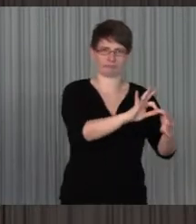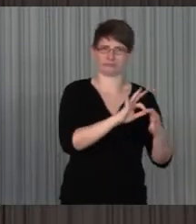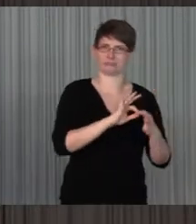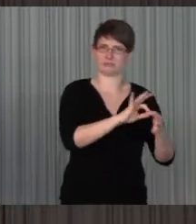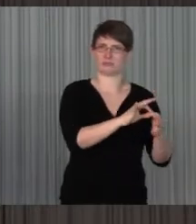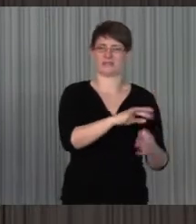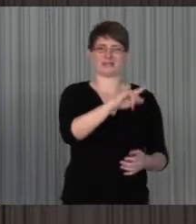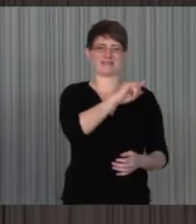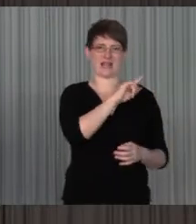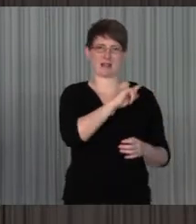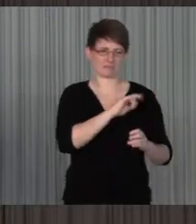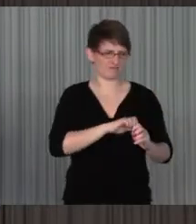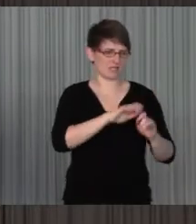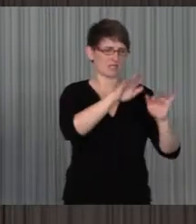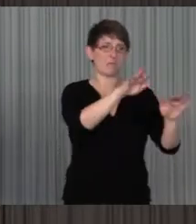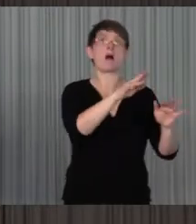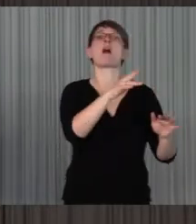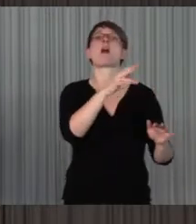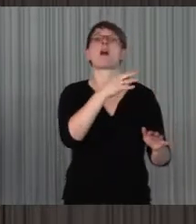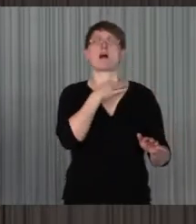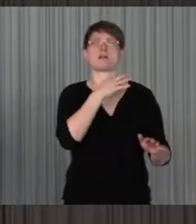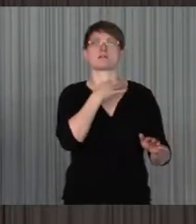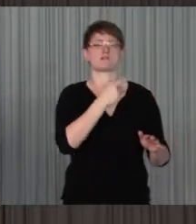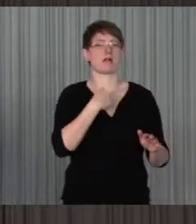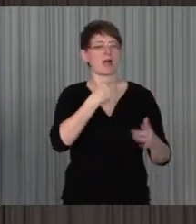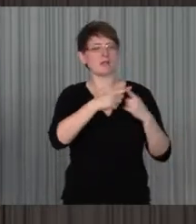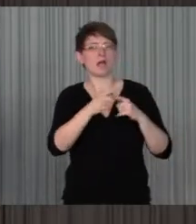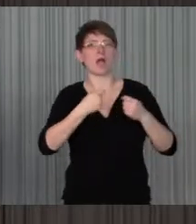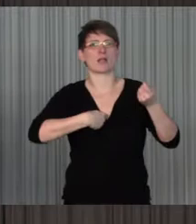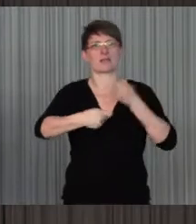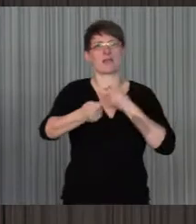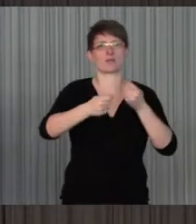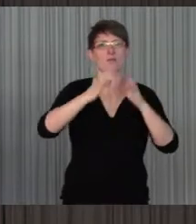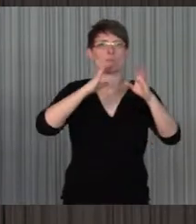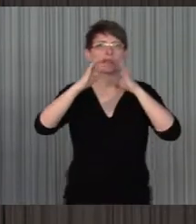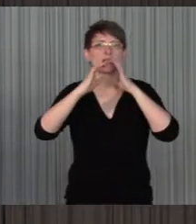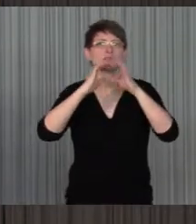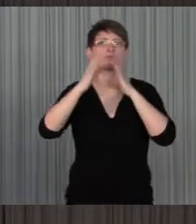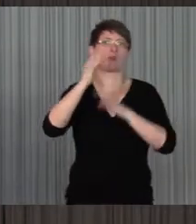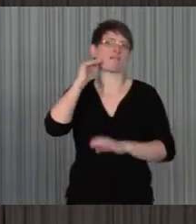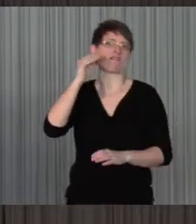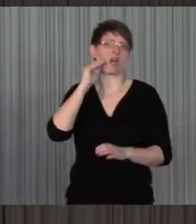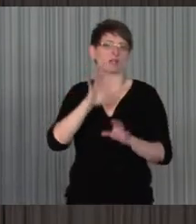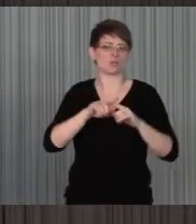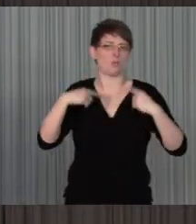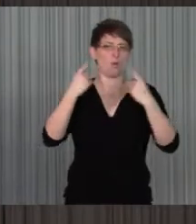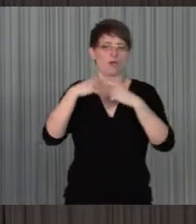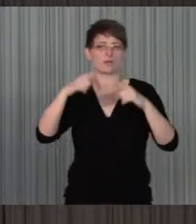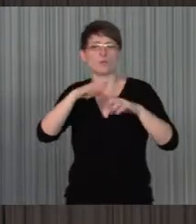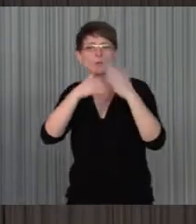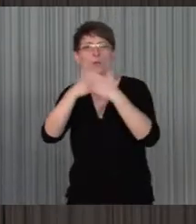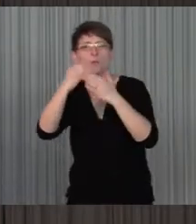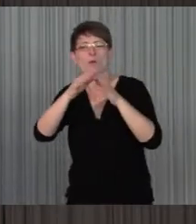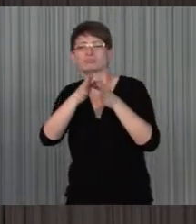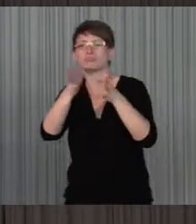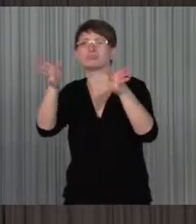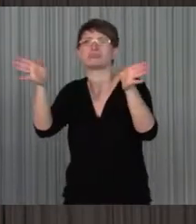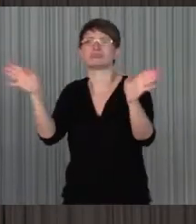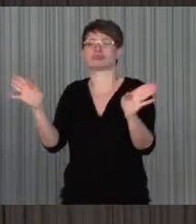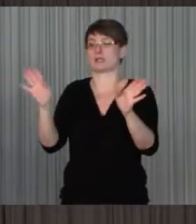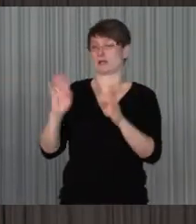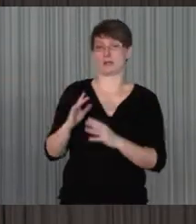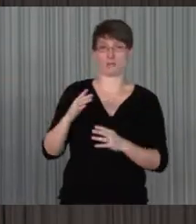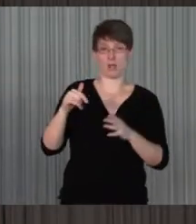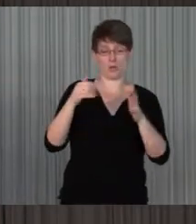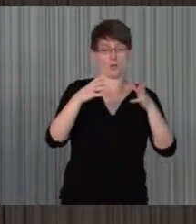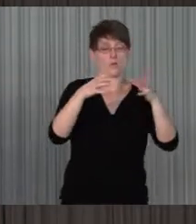Selbstbezugsheit erkennen, man kann neue Handlungs-, Kommunikations und Erfahrungsräume erobern, gruppenbezogen